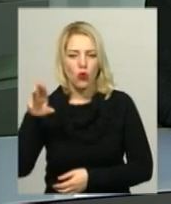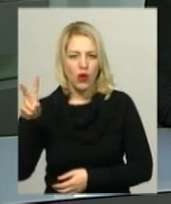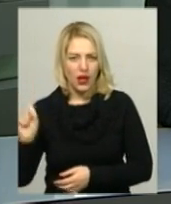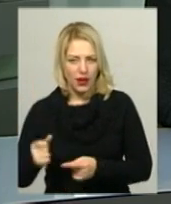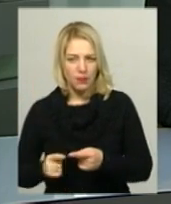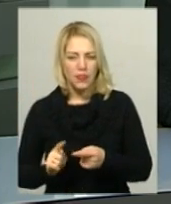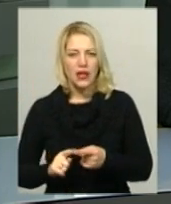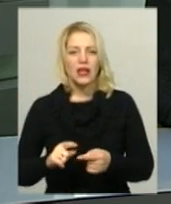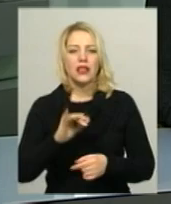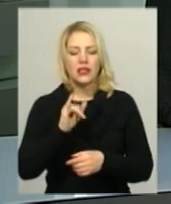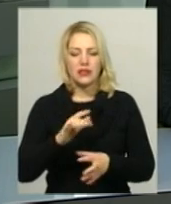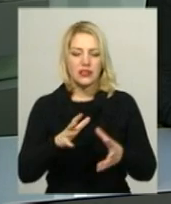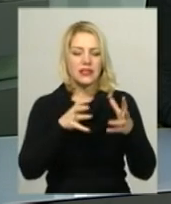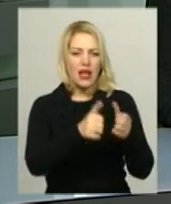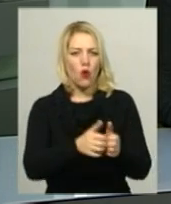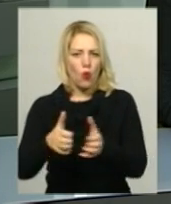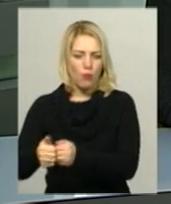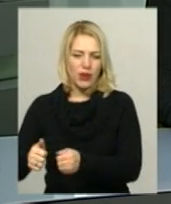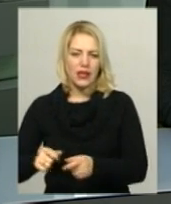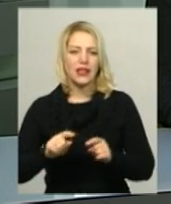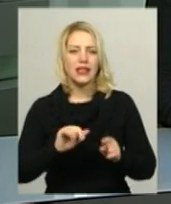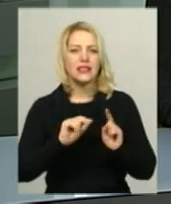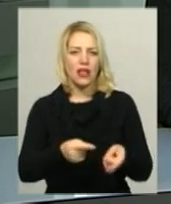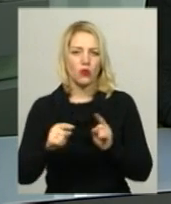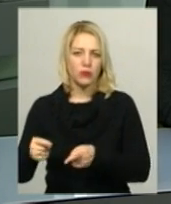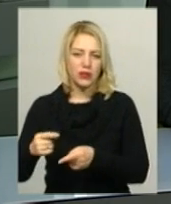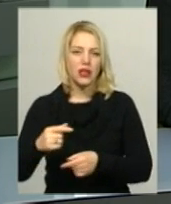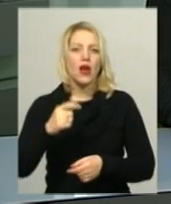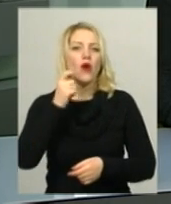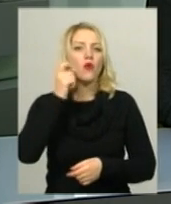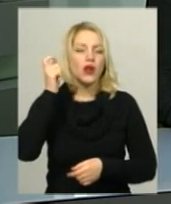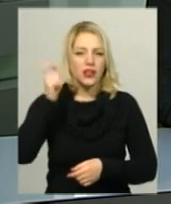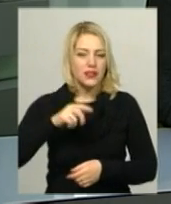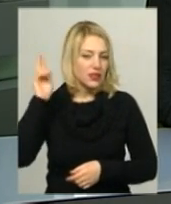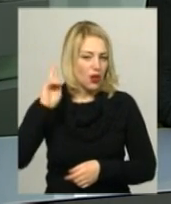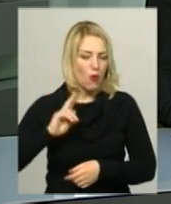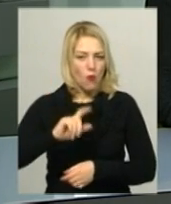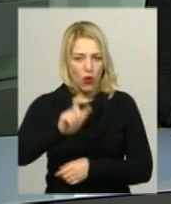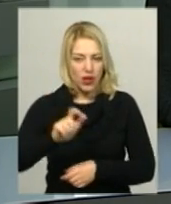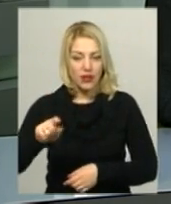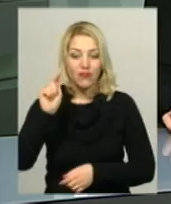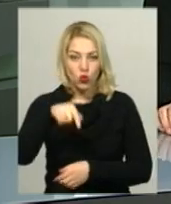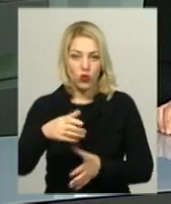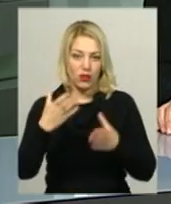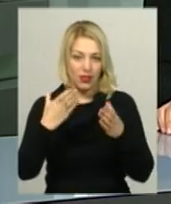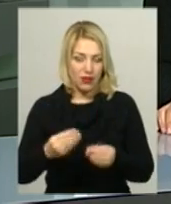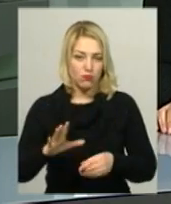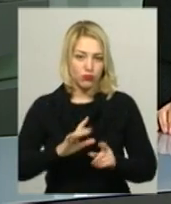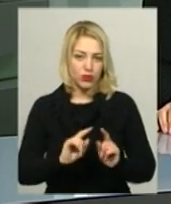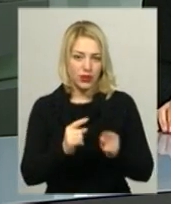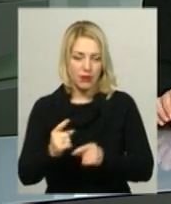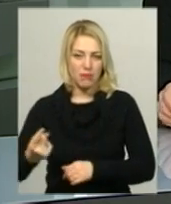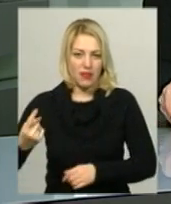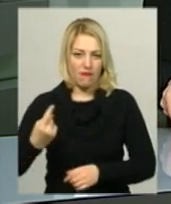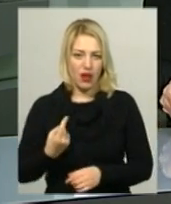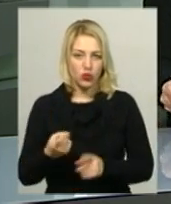російські силовики захопили, а українських військових взяли в полон. Того ж дня морякам призначили запобіжний захід у вигляді тримання під вартою